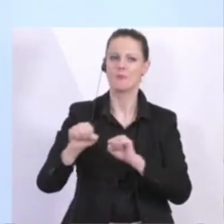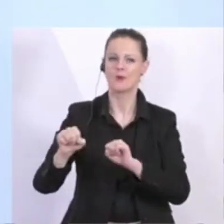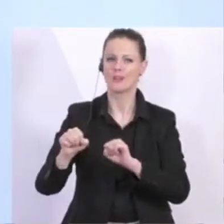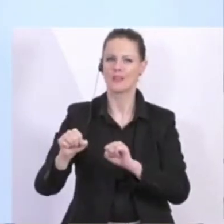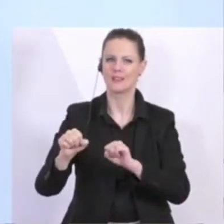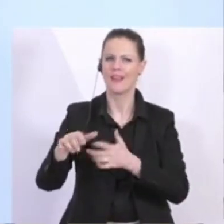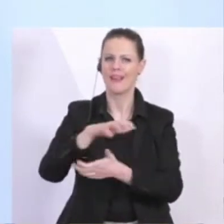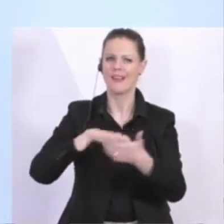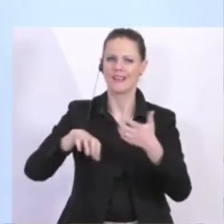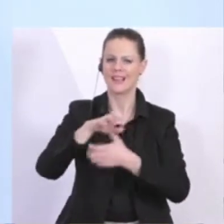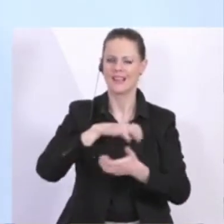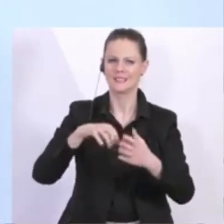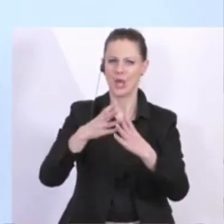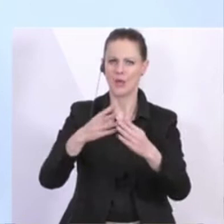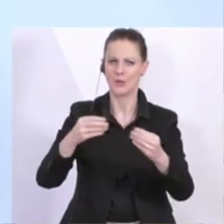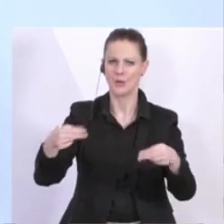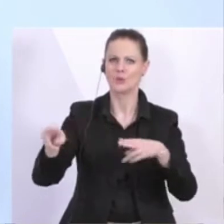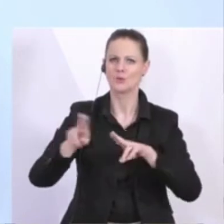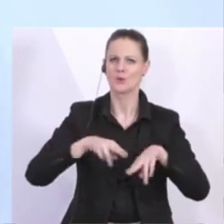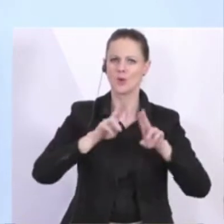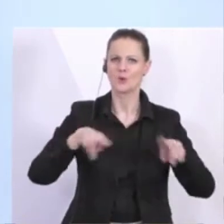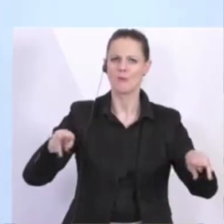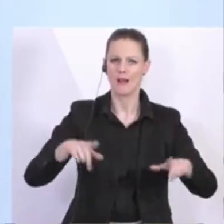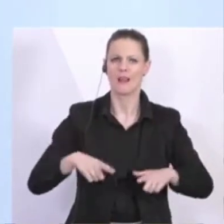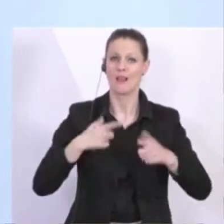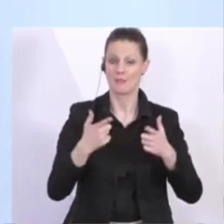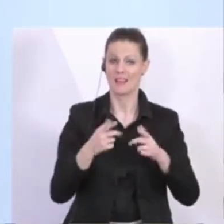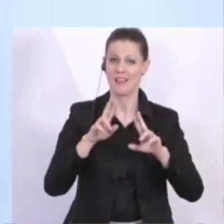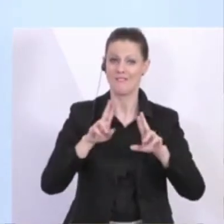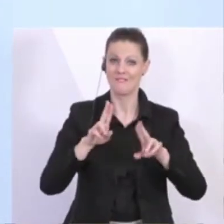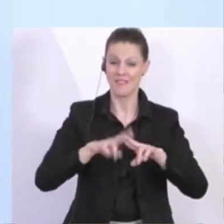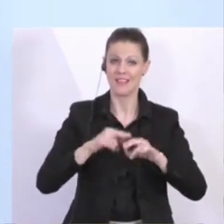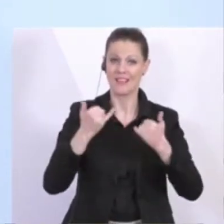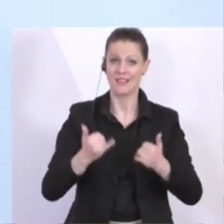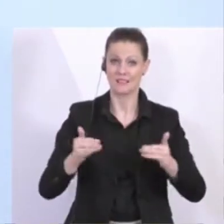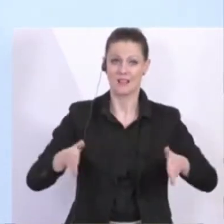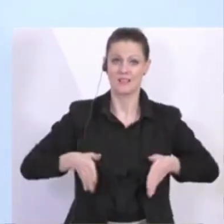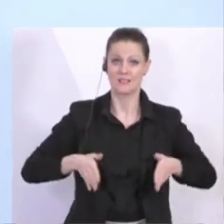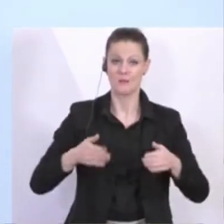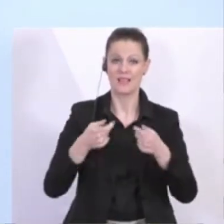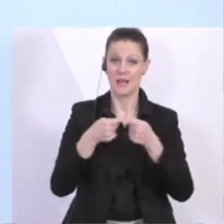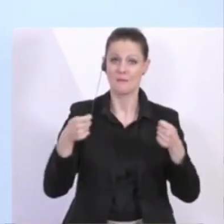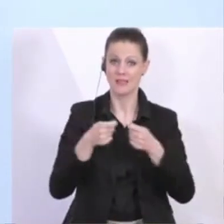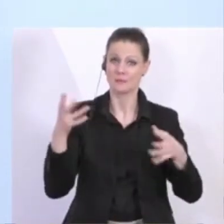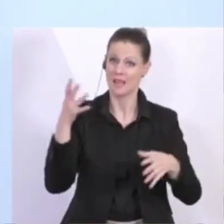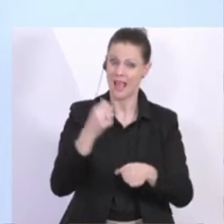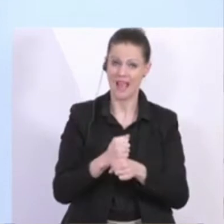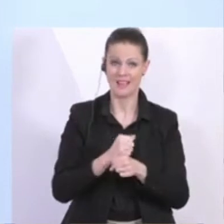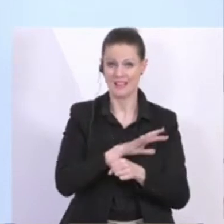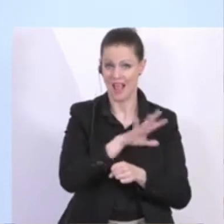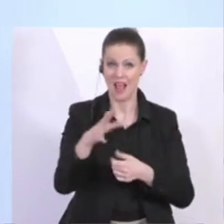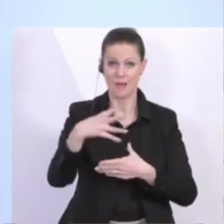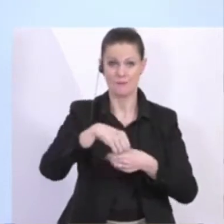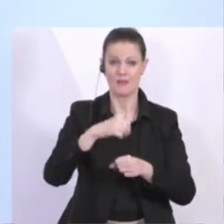herauskommen. Je stärker wir uns jetzt an die Maßnahmen halten, je besser jeder Einzelne seinen Beitrag leistet,